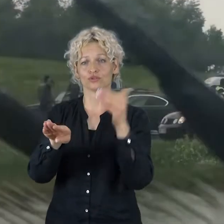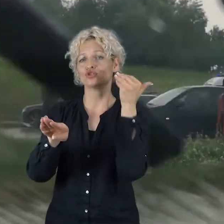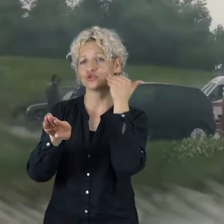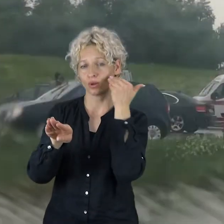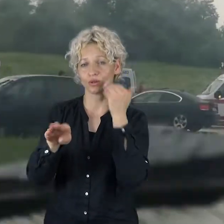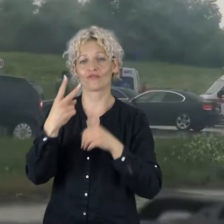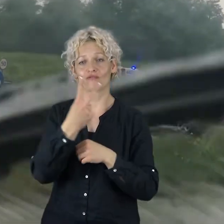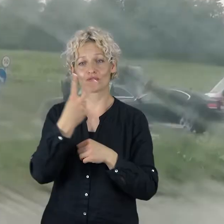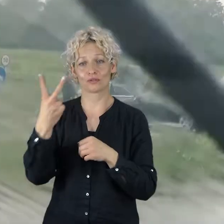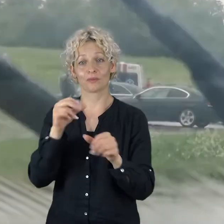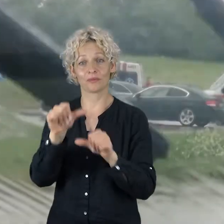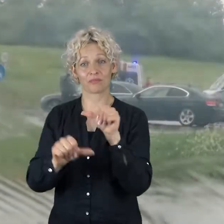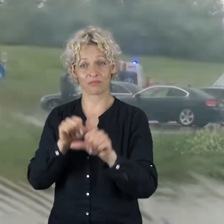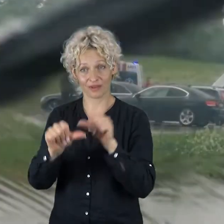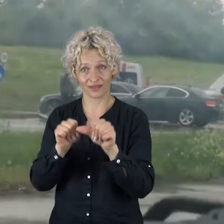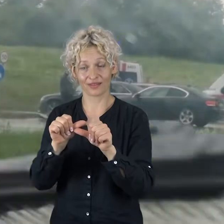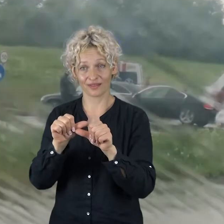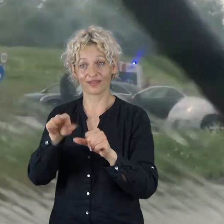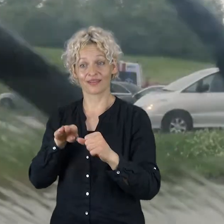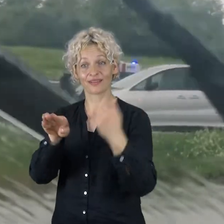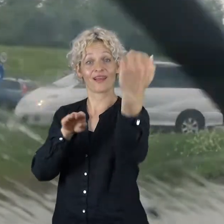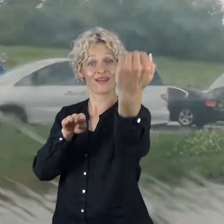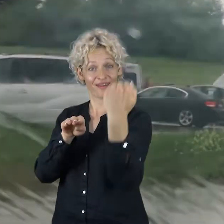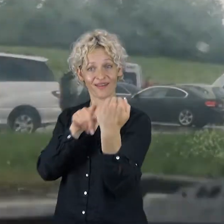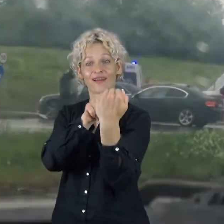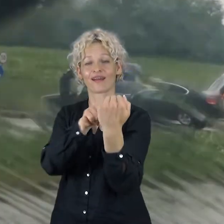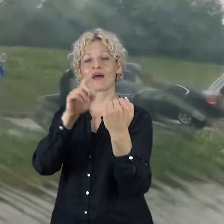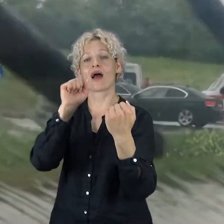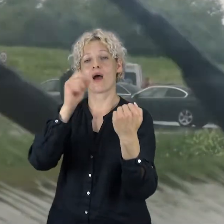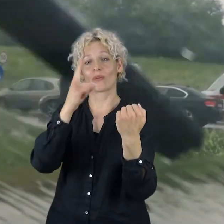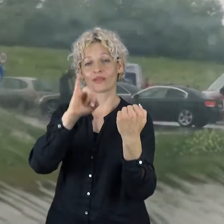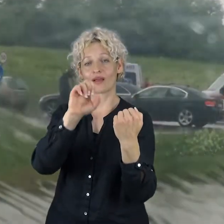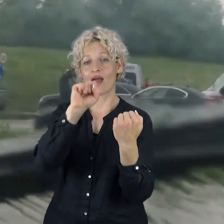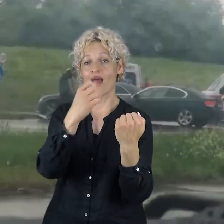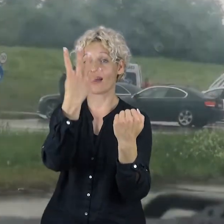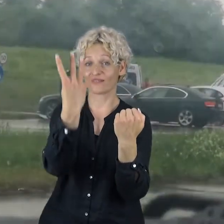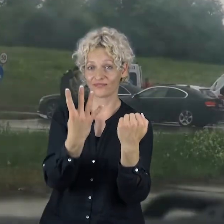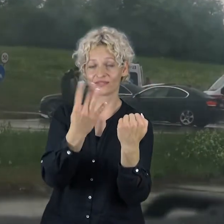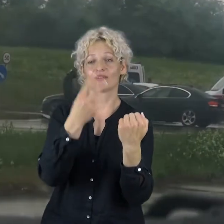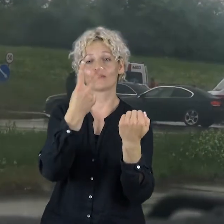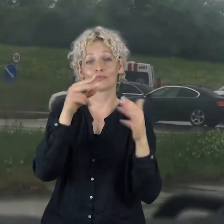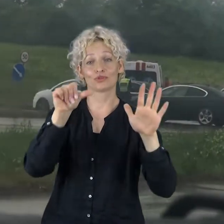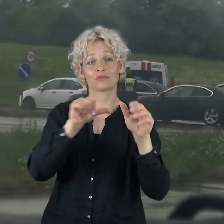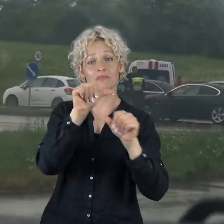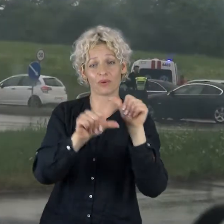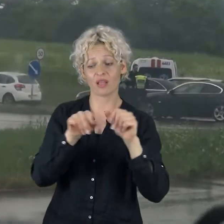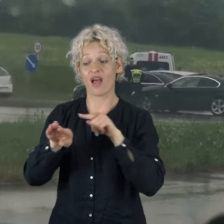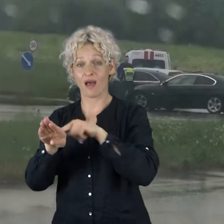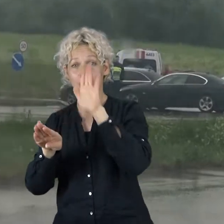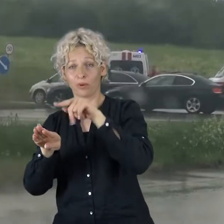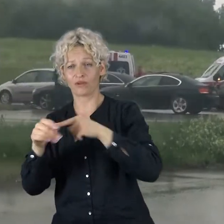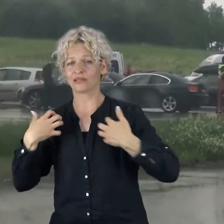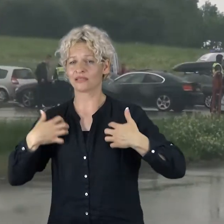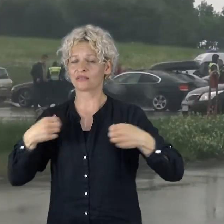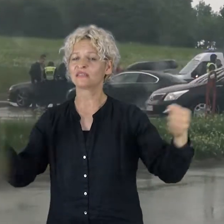BMW važiavo Jablonskio gatvėje ir sukdamas į kairę, į architektų gatvę, nepraleido prieš piršės tiesiai važiavusi automobilio